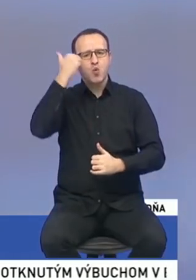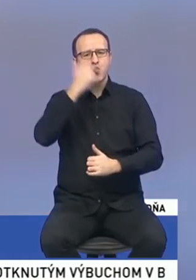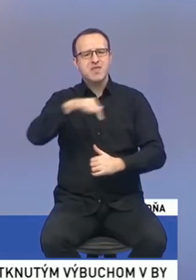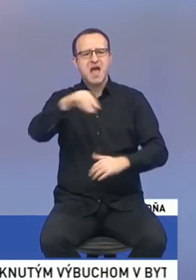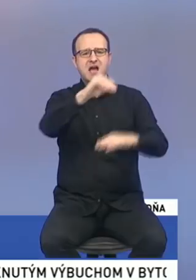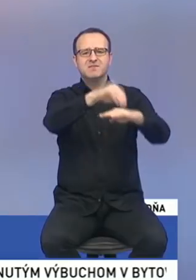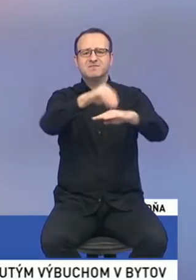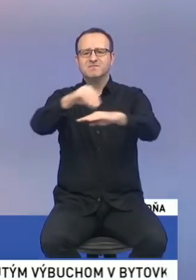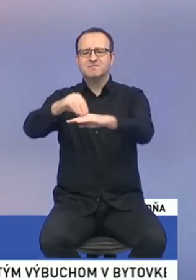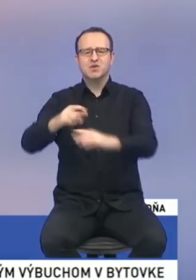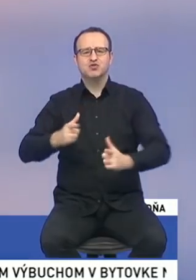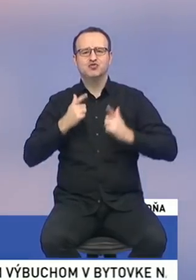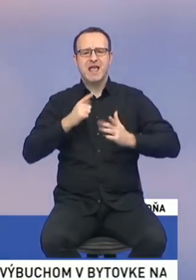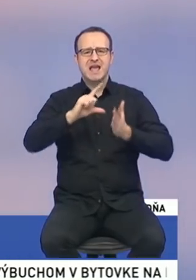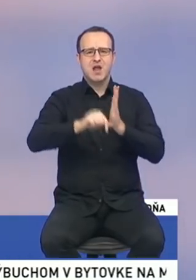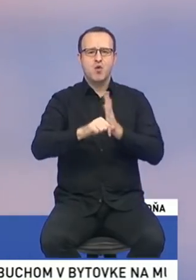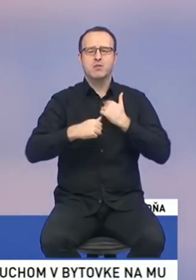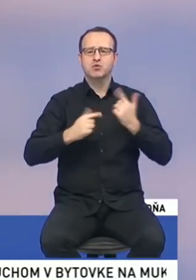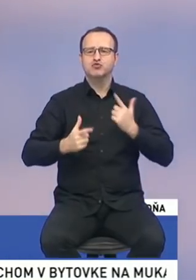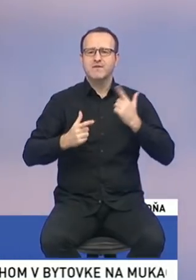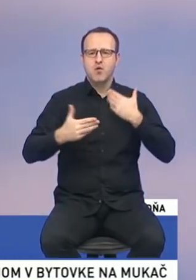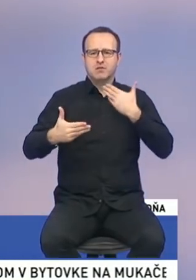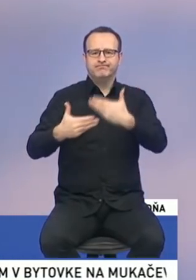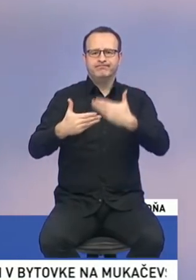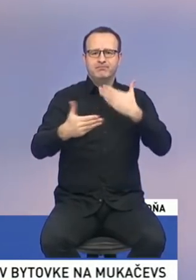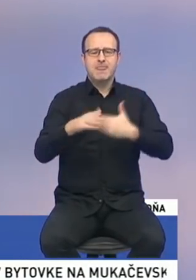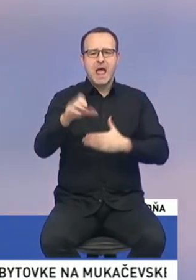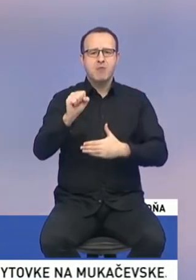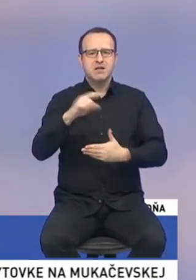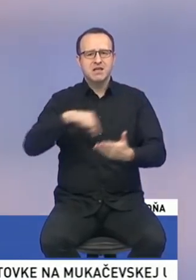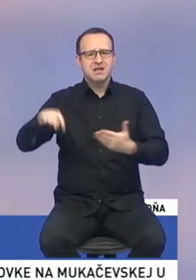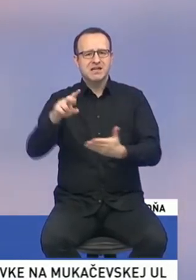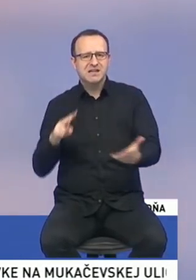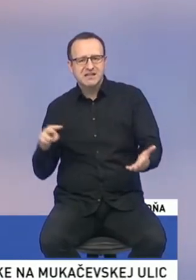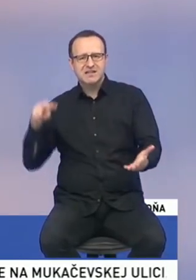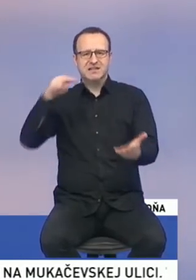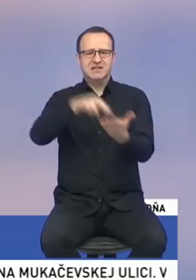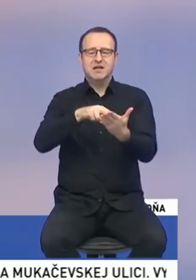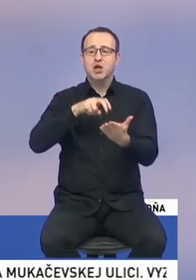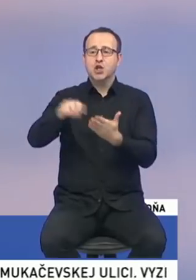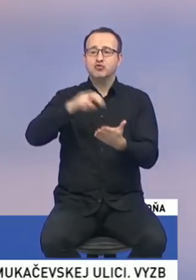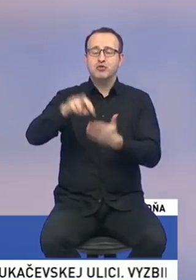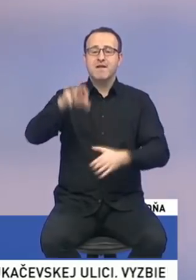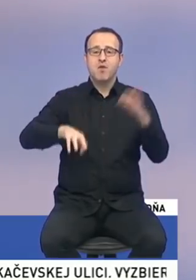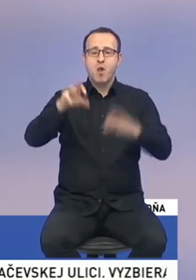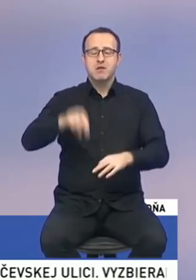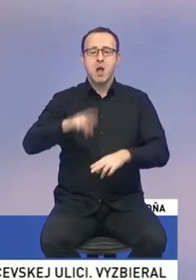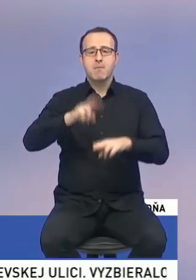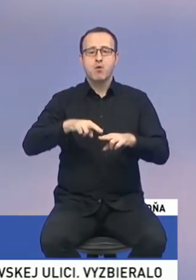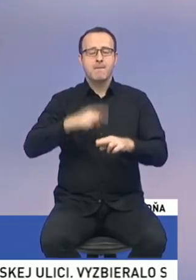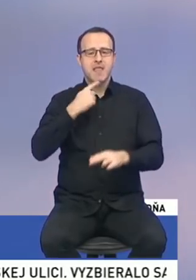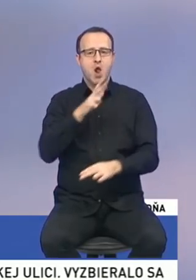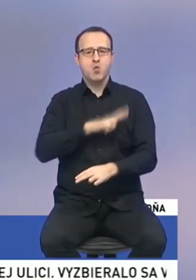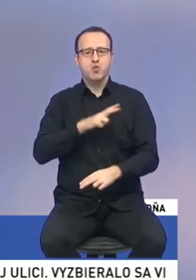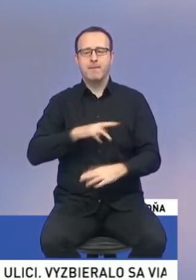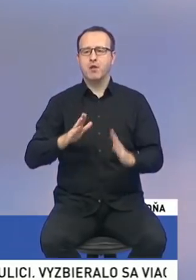regionoch a ktorých život mi je blízky, aby sa postavili a v deň volieb išli voliť, aby potom nelútovali, že sedeli doma. A